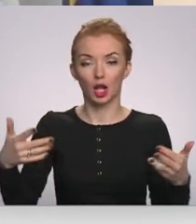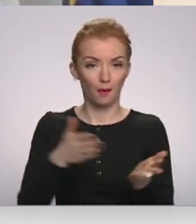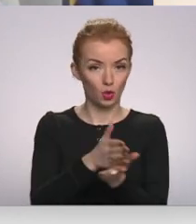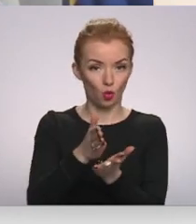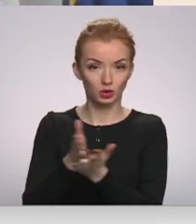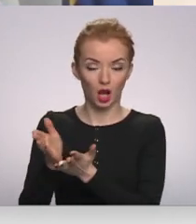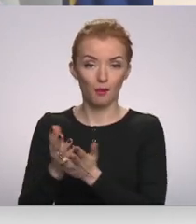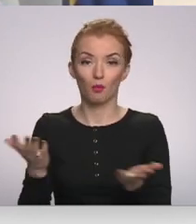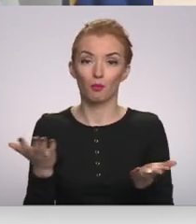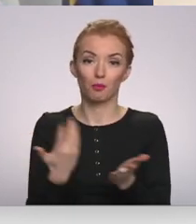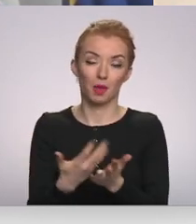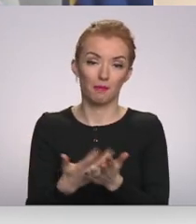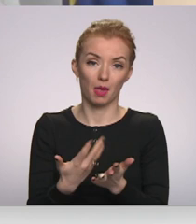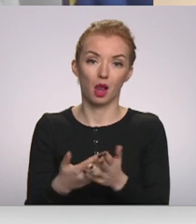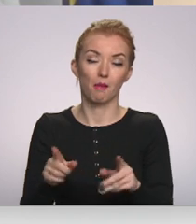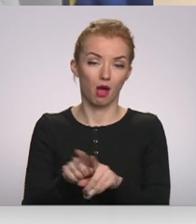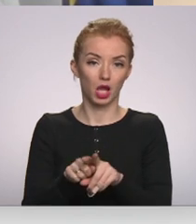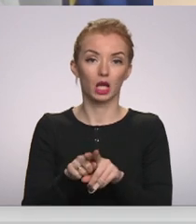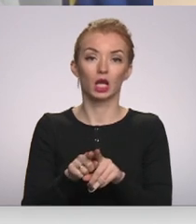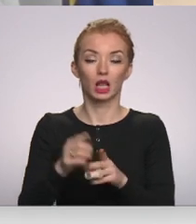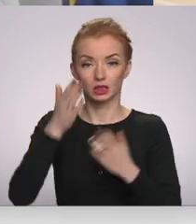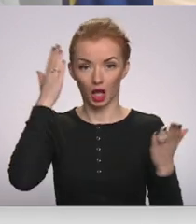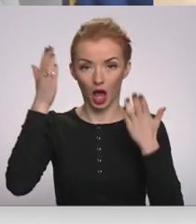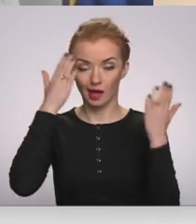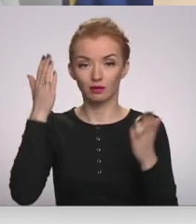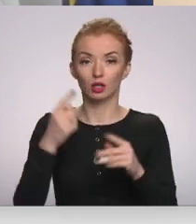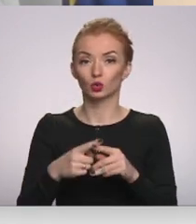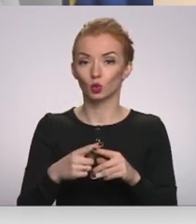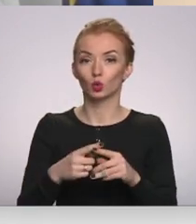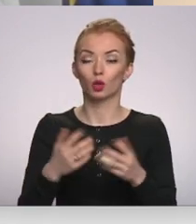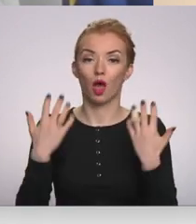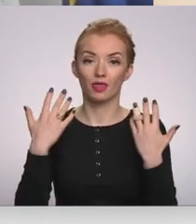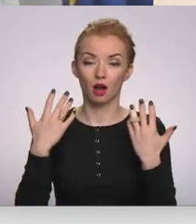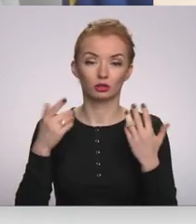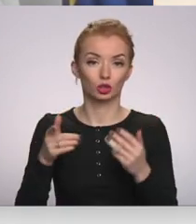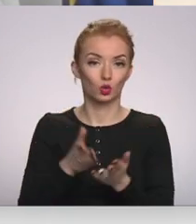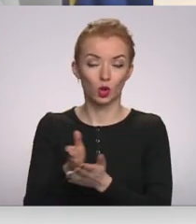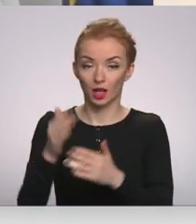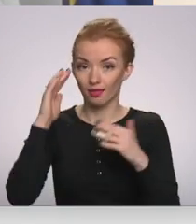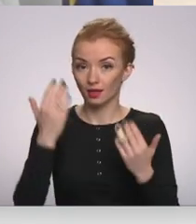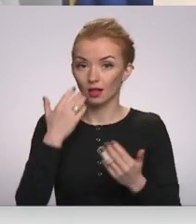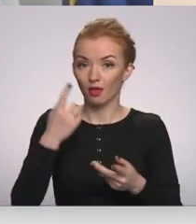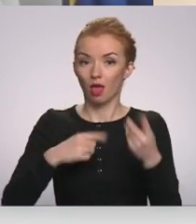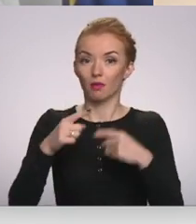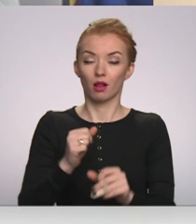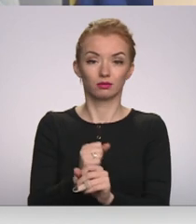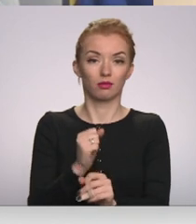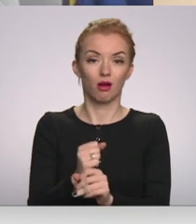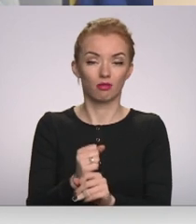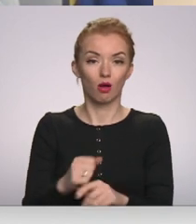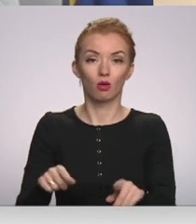kurš šobrīd nezin. Piemēram, arī pieminētā jau izklaides un šī atracīja nozera nezin, kad viņi varēs sākt strādāt un